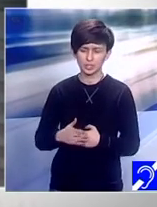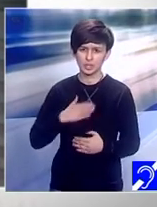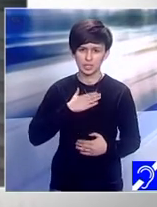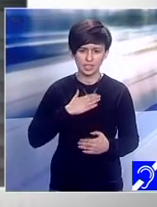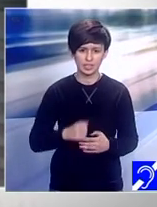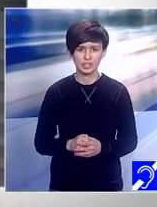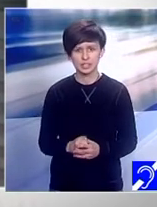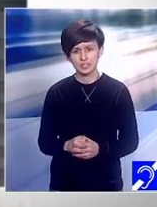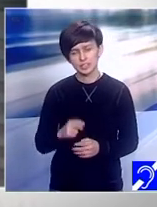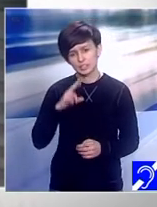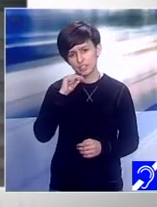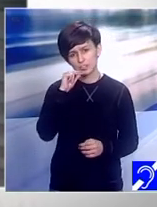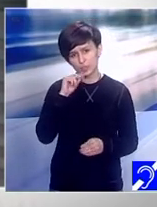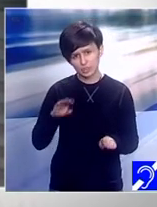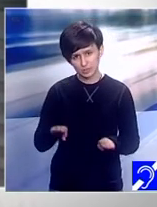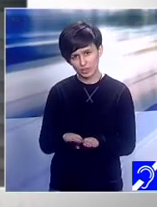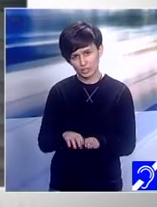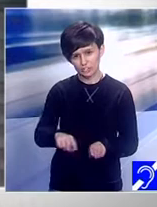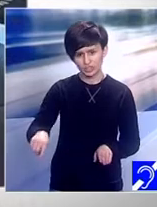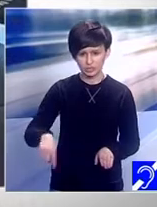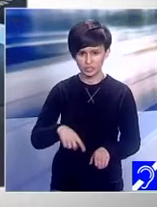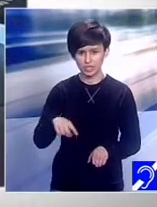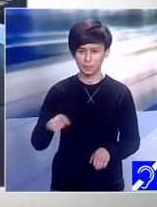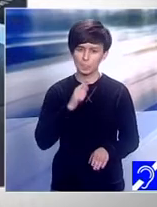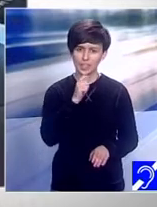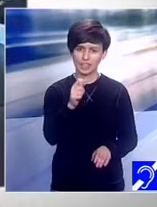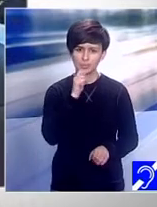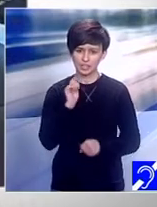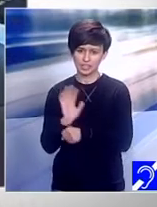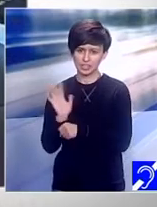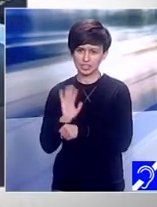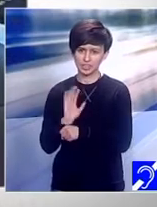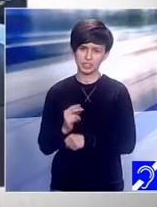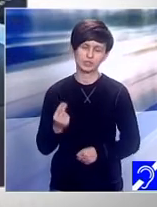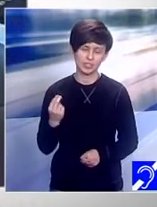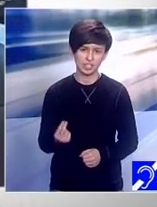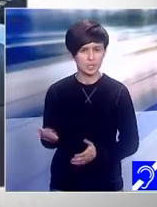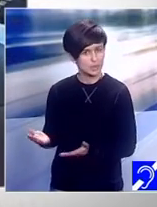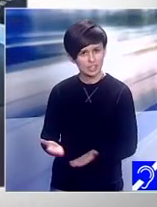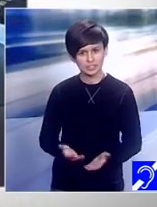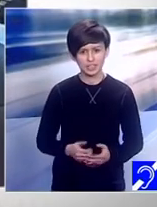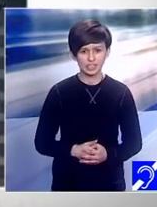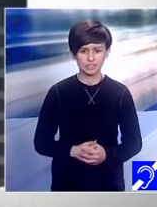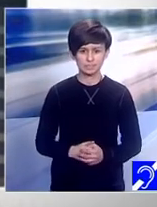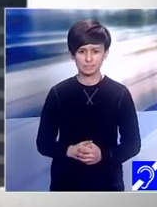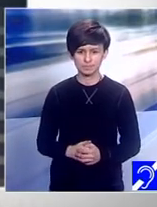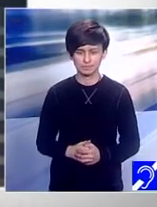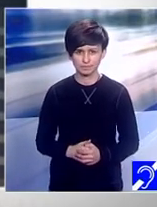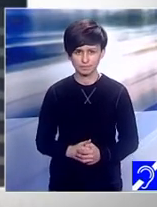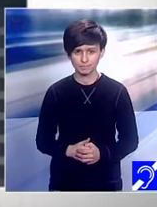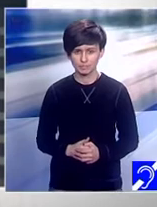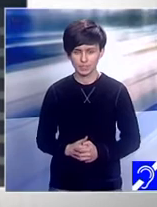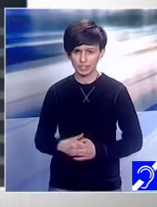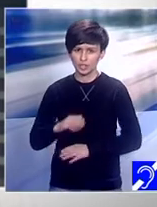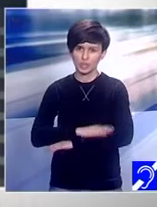colegii noștri, reporteri de televiziune, Raluca, Mihai și Bogdan. Bine ați venit! Bine ați ați venit! O atitudine plină de